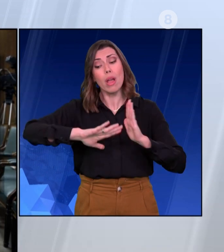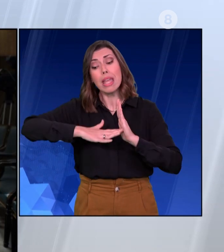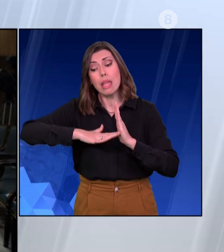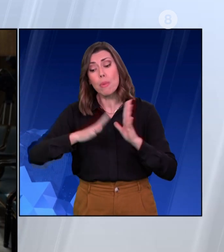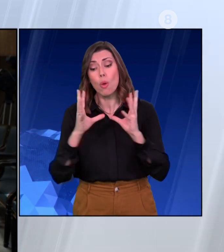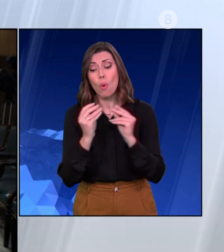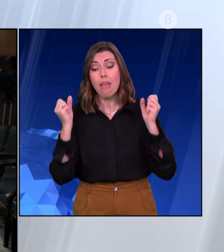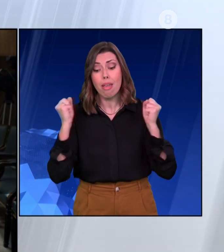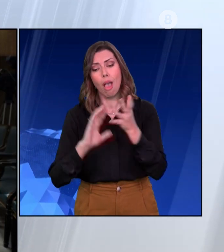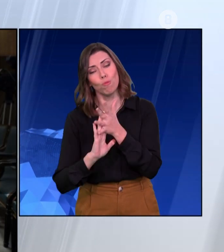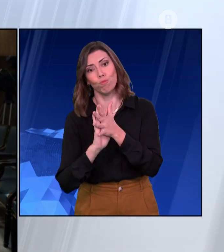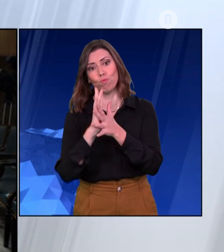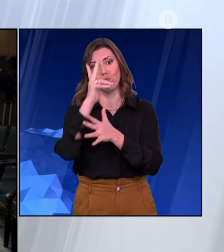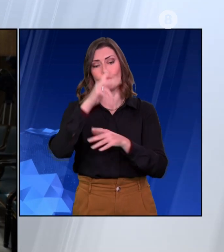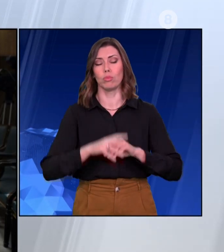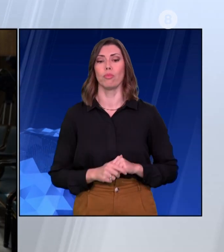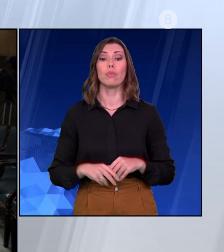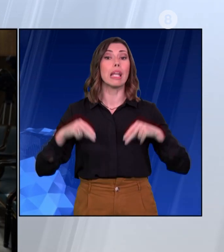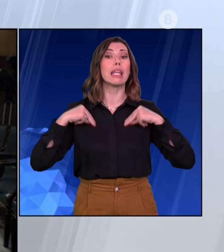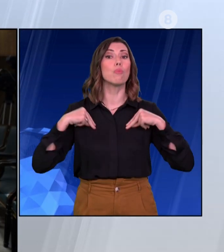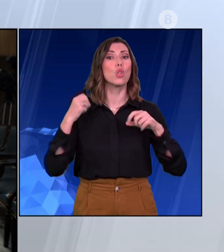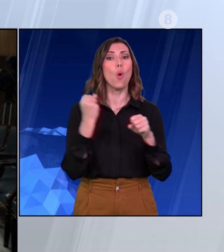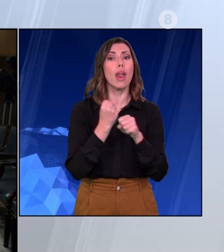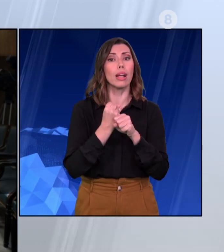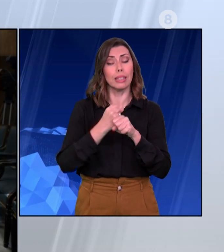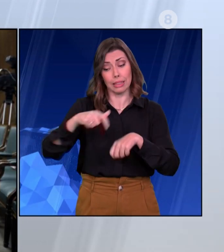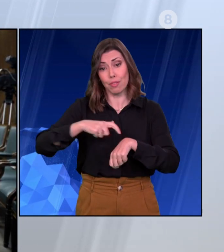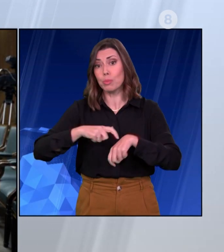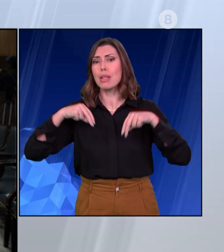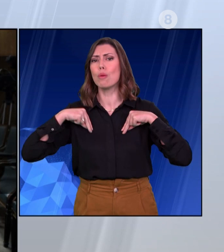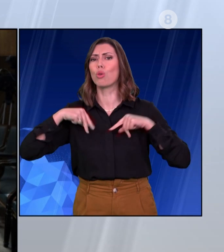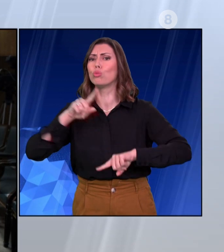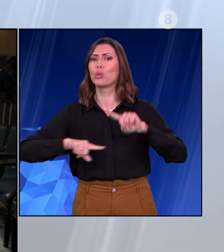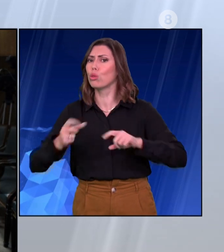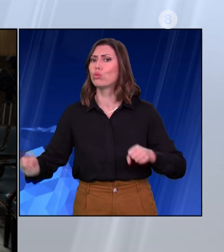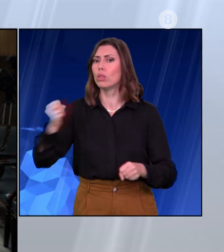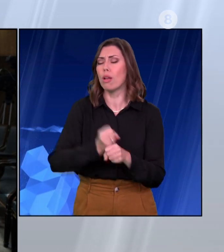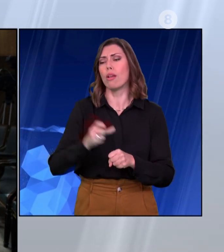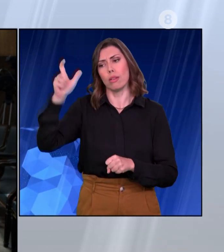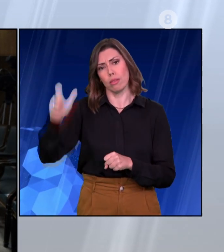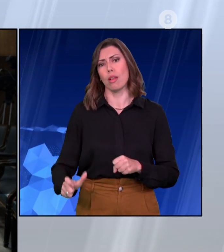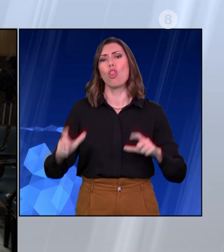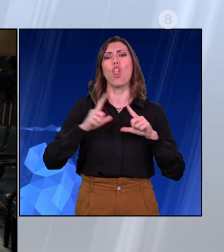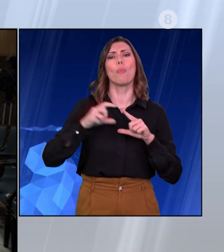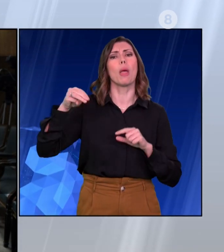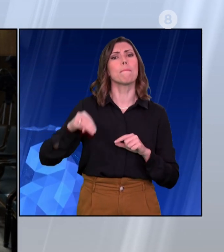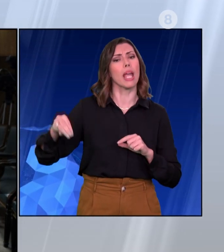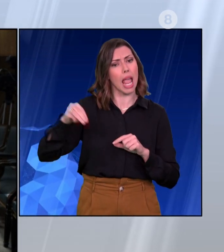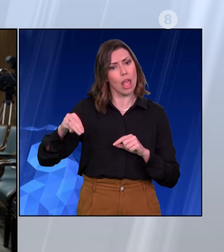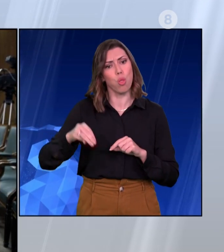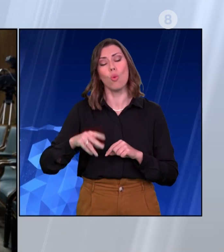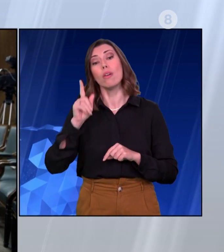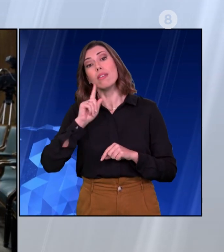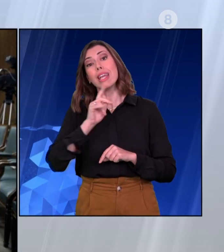θέση του στο Υπουργείο Εργασίας αναβαθμίζεται η Δόμνα Μιχαηλίδου, η οποία αναλαμβάνει καθήκοντα Υπουργού και στη θέση της στο Παιδείας αναλαμβάνει η Υφυπουργός Ιωάννα